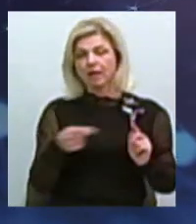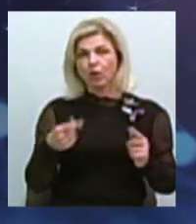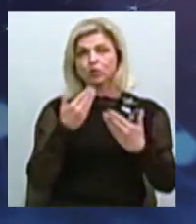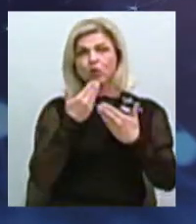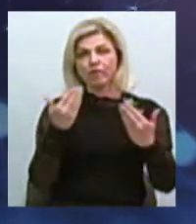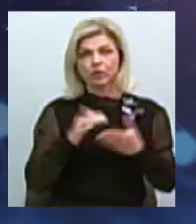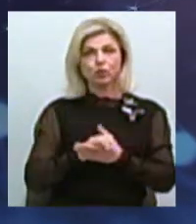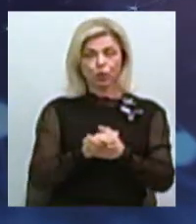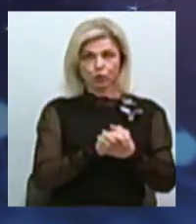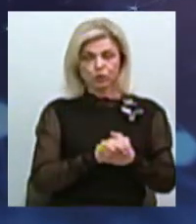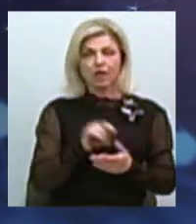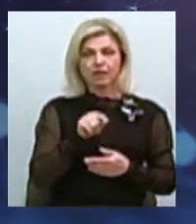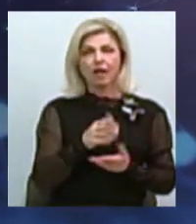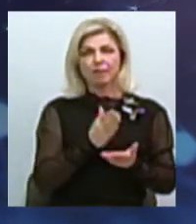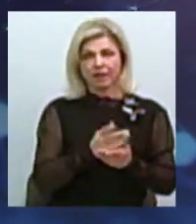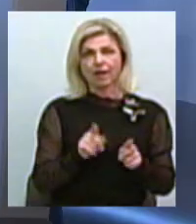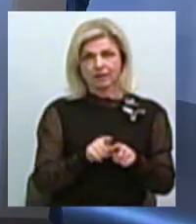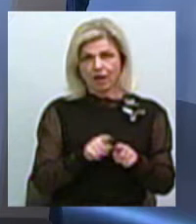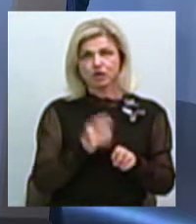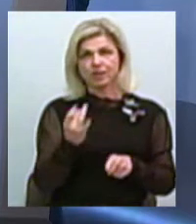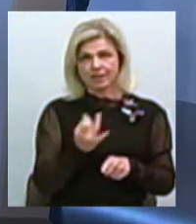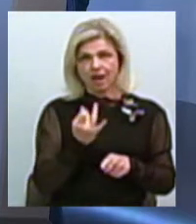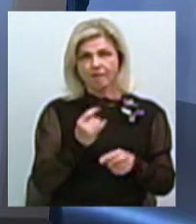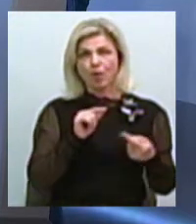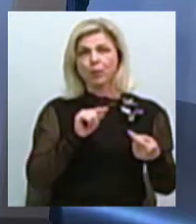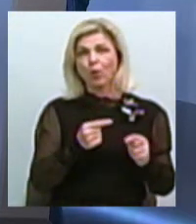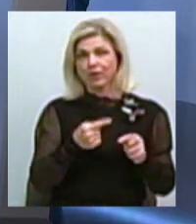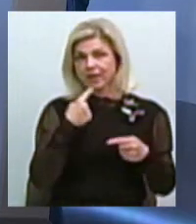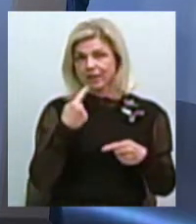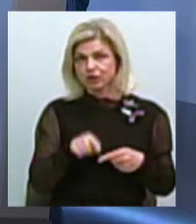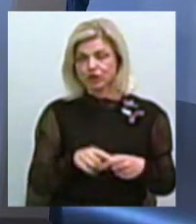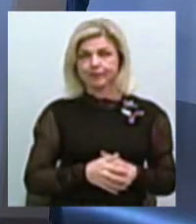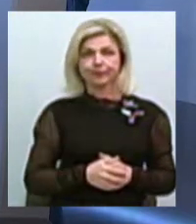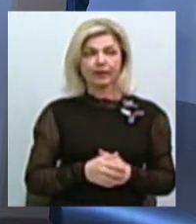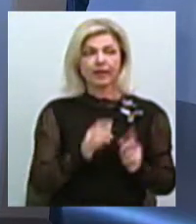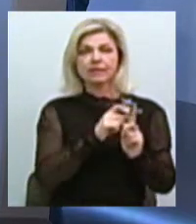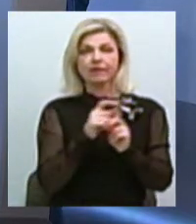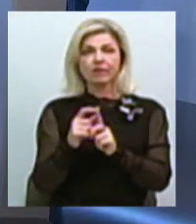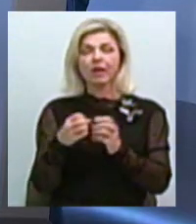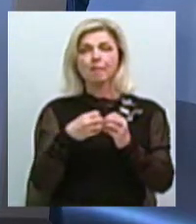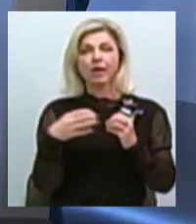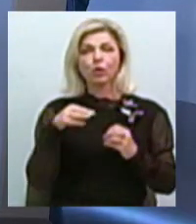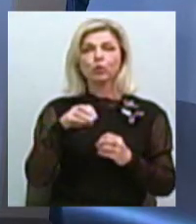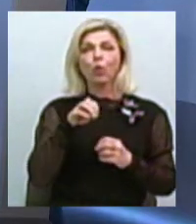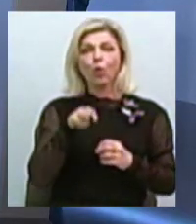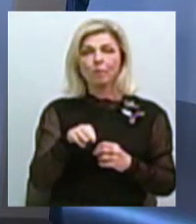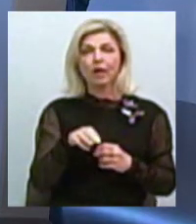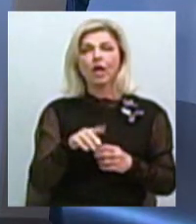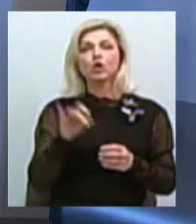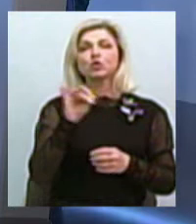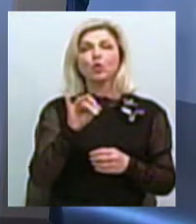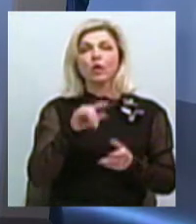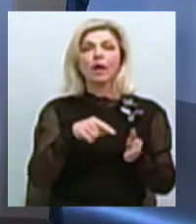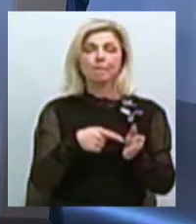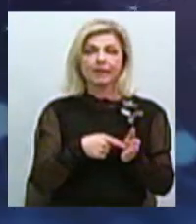теж свої цікаві протиріччя, про які я трохи пізніше нагадаю. Цитата з 15-го тому «Історії міст і сіл Української